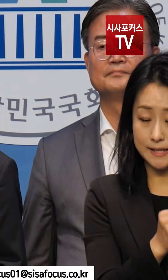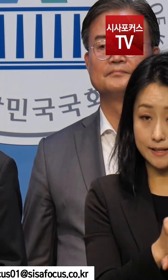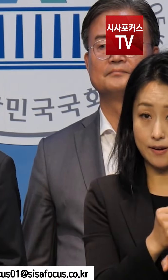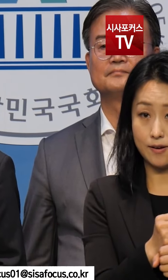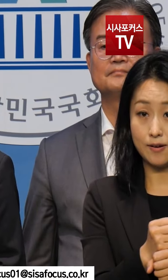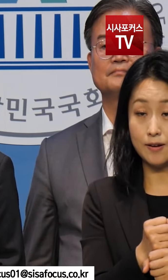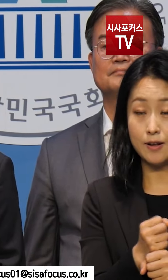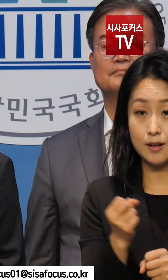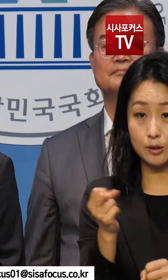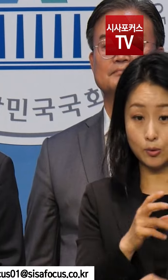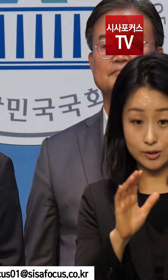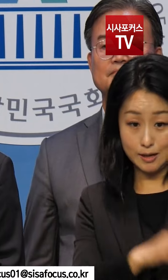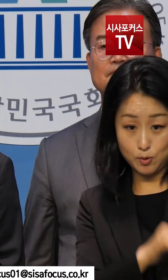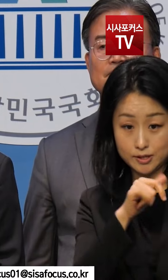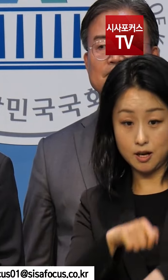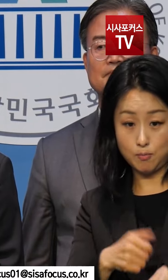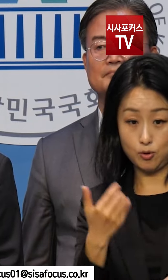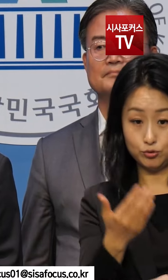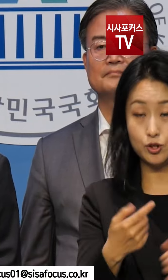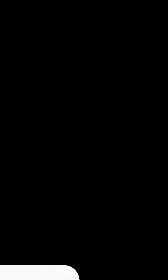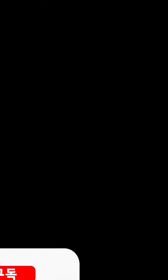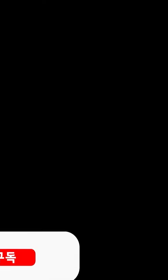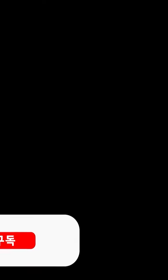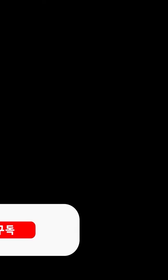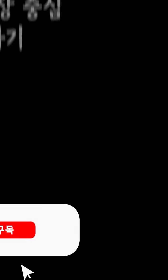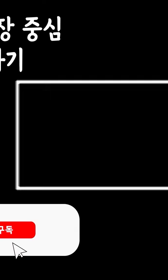밝히는 일에 최선을 다하겠습니다.